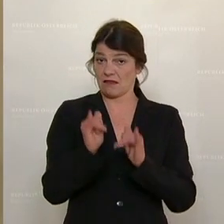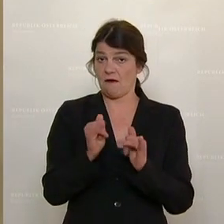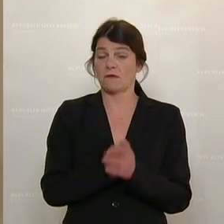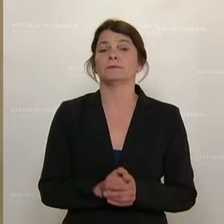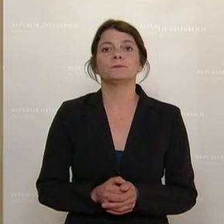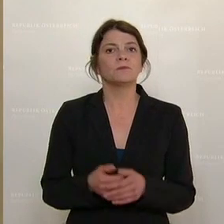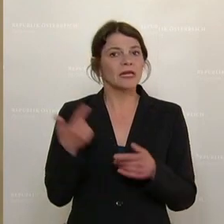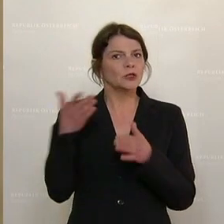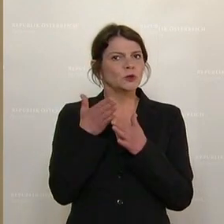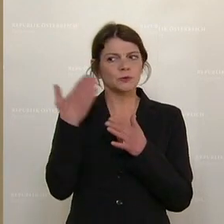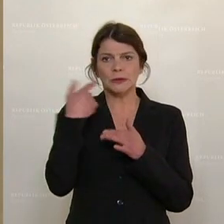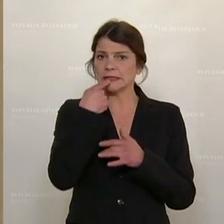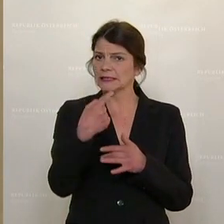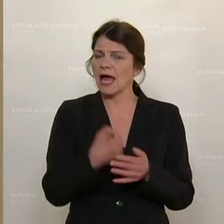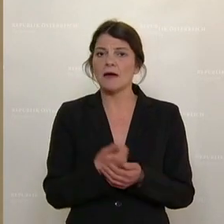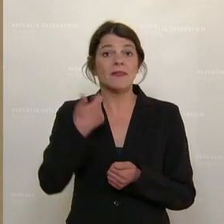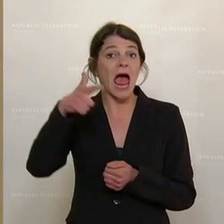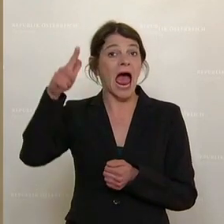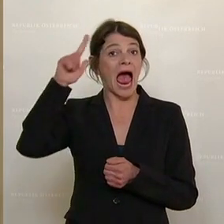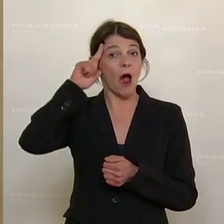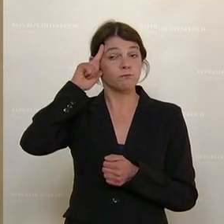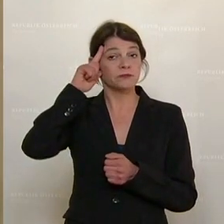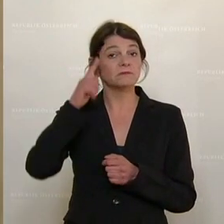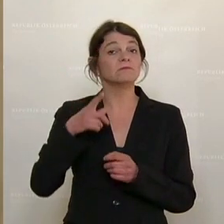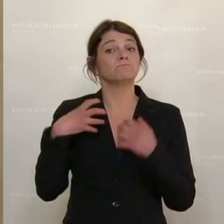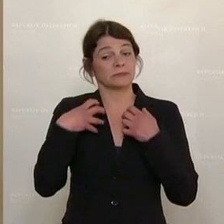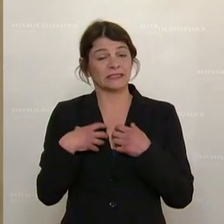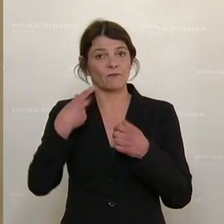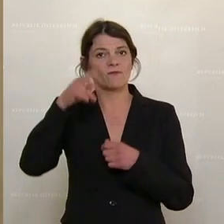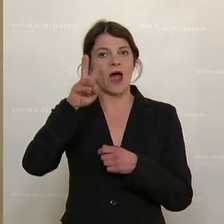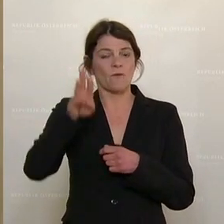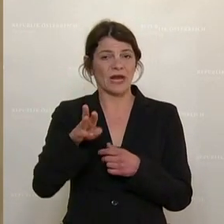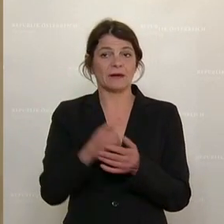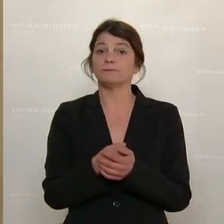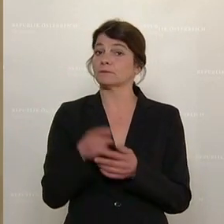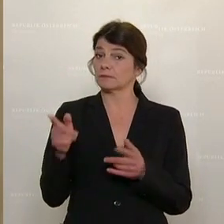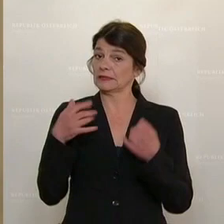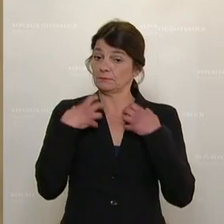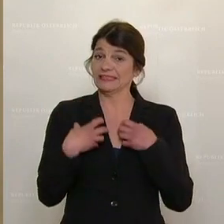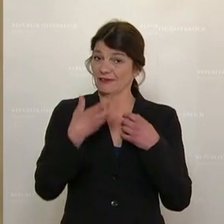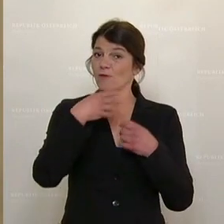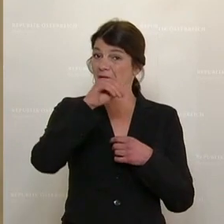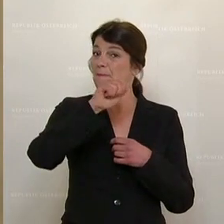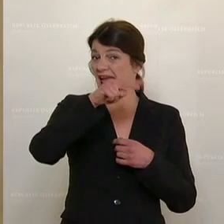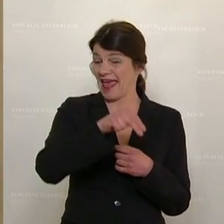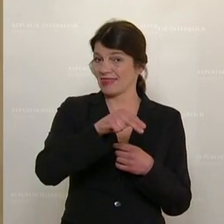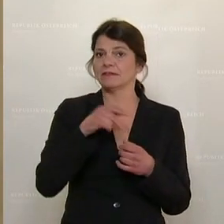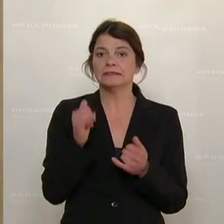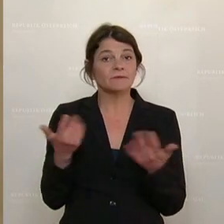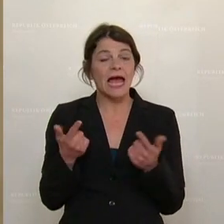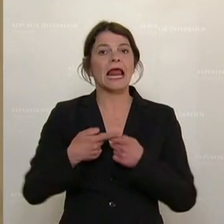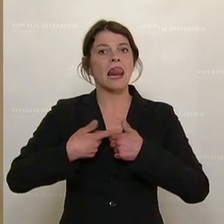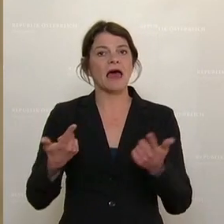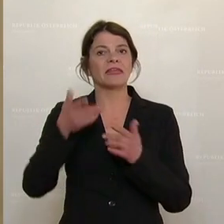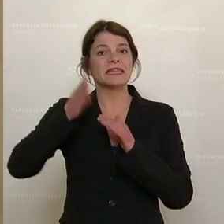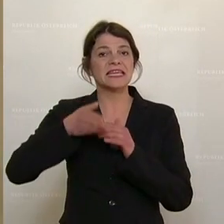Es wurde auch schon erwähnt, einer der Hauptaktionäre von VW, das ist ja der Eigentümer von MAN, ist natürlich das Land